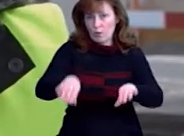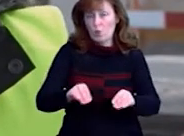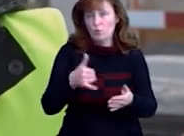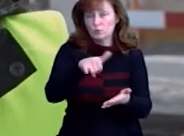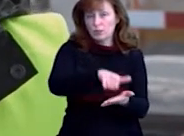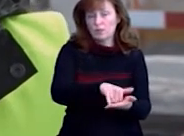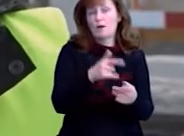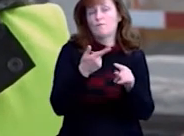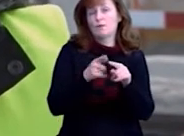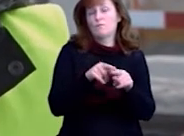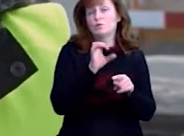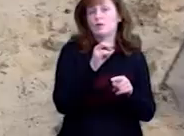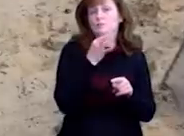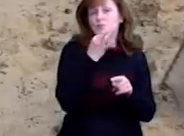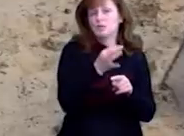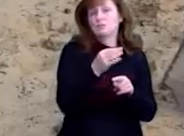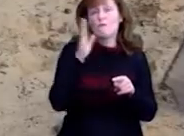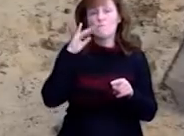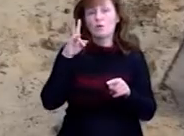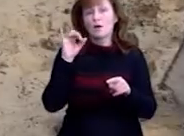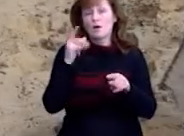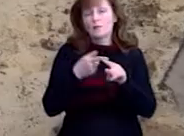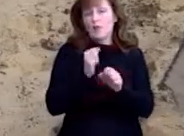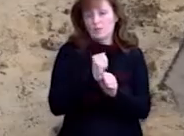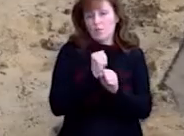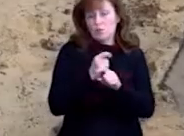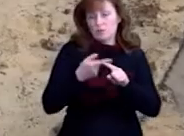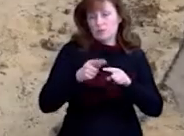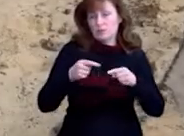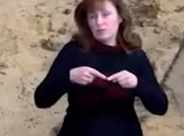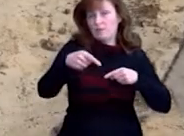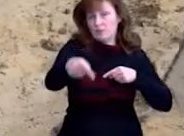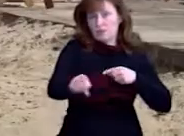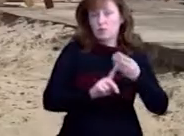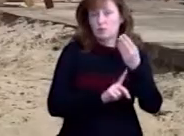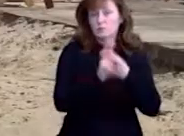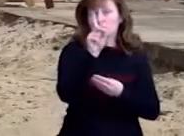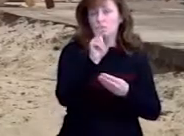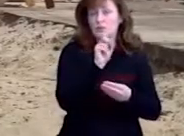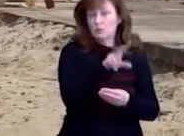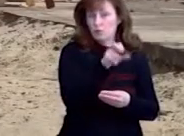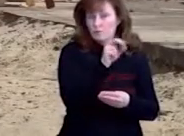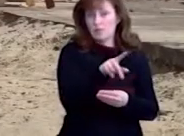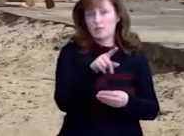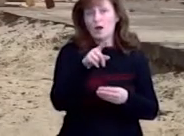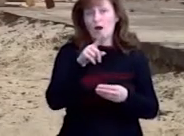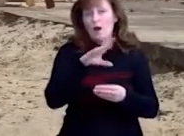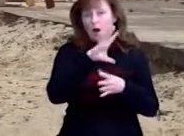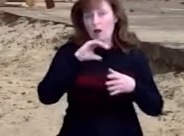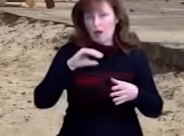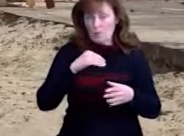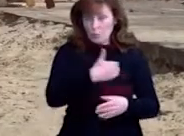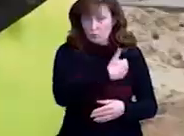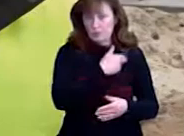Чернігіводоканалу Ігора Грищенка, роботу над цією ділянкою розпочали на початку квітня. Планували влітку. У квітні місяці